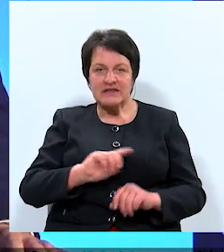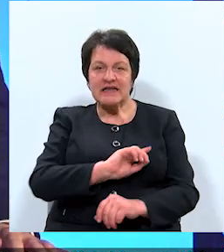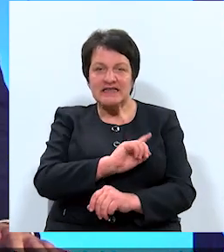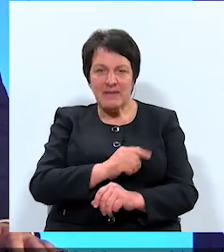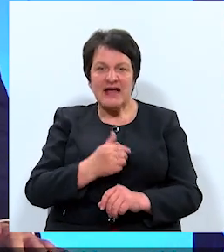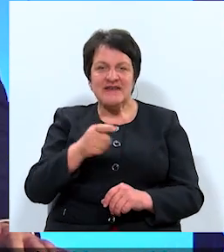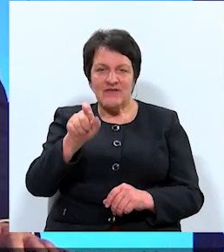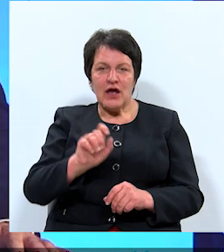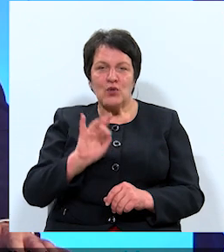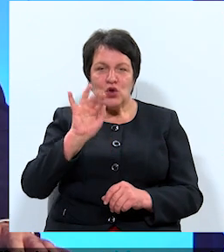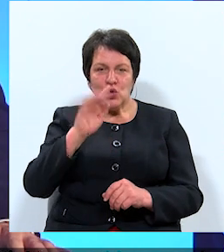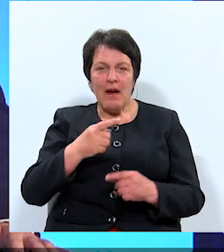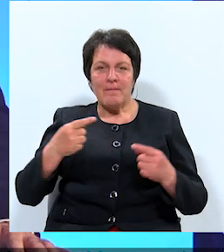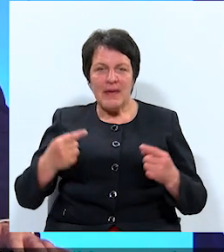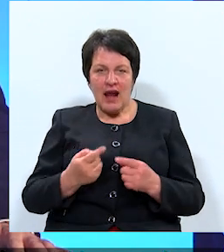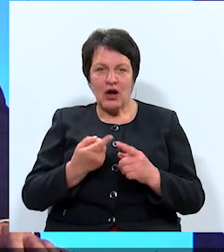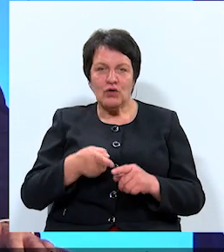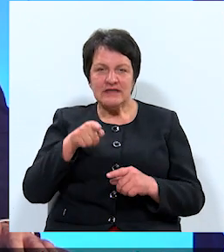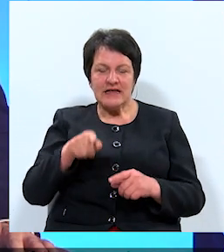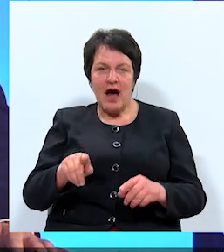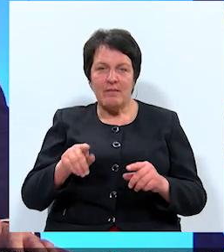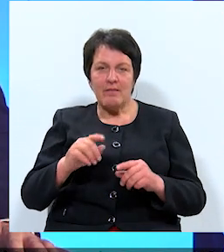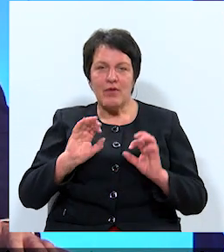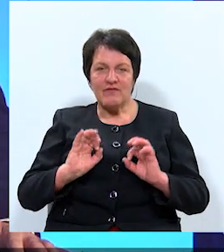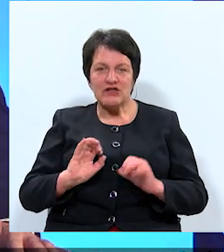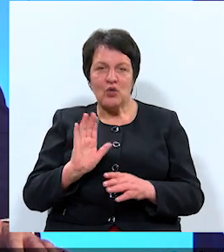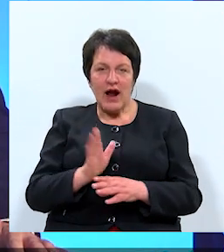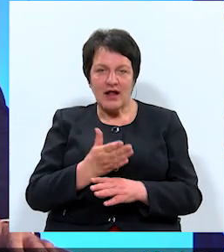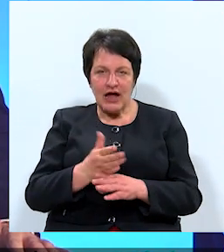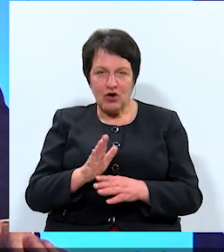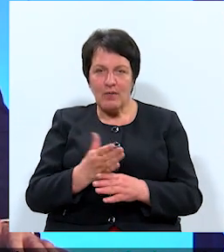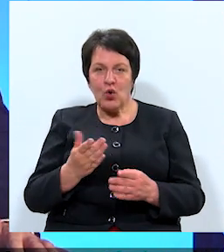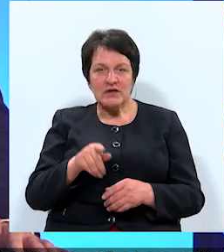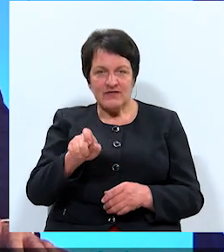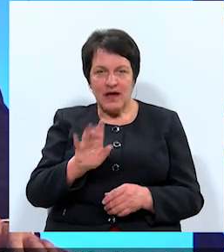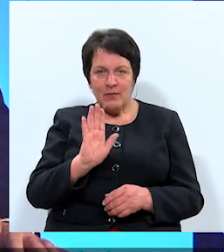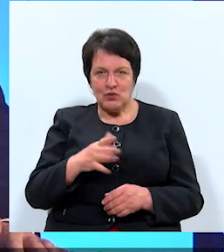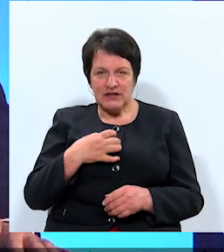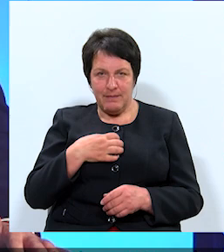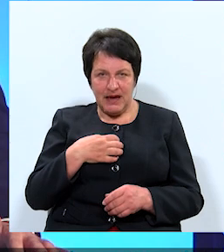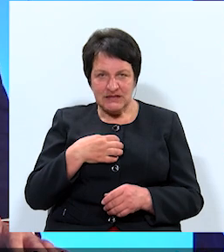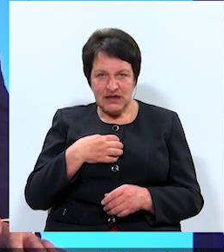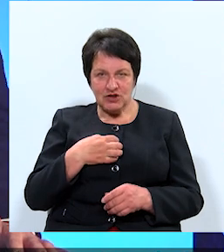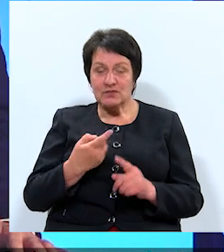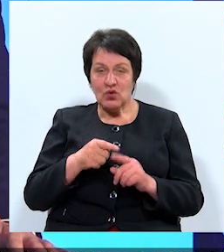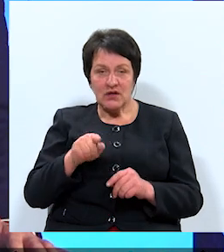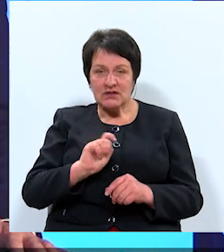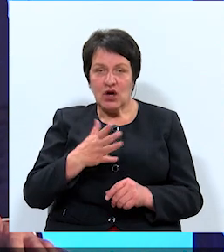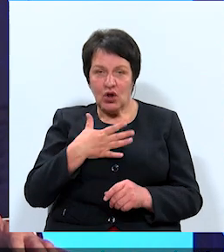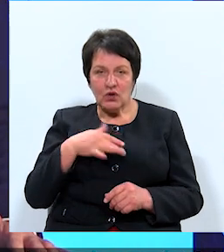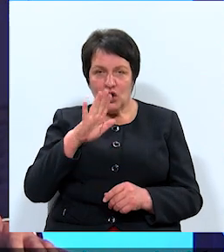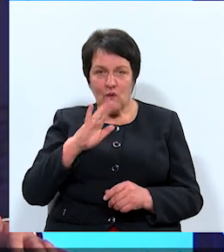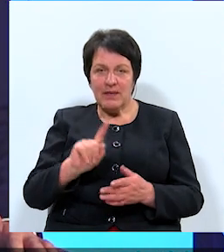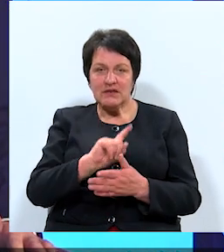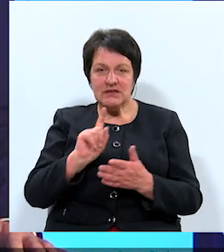turpmāk pielāgoties tam profesiju kategorijām, kuras būs viņam nepieciešamas? Un tas ir tāds ļoti nopietnis